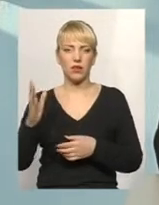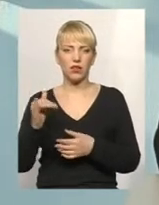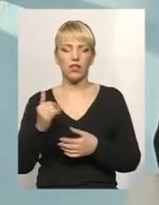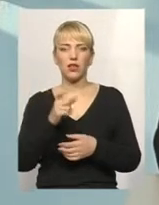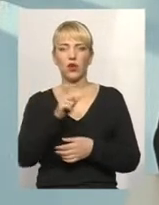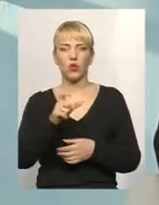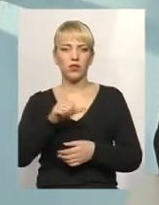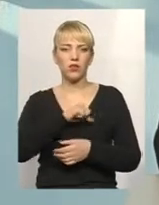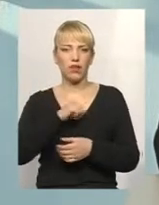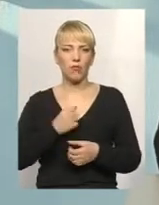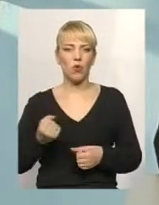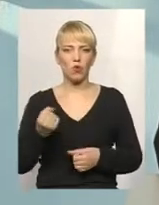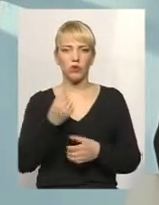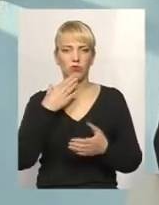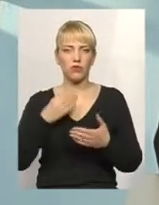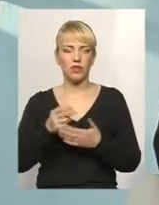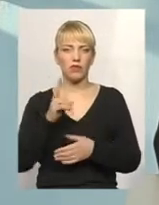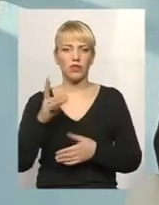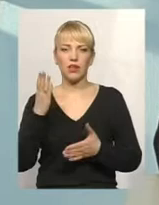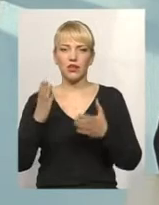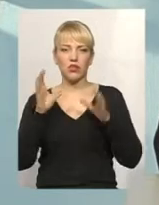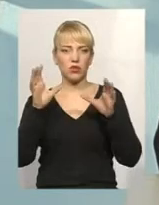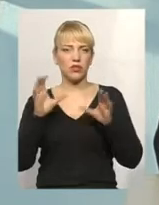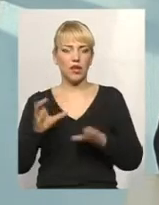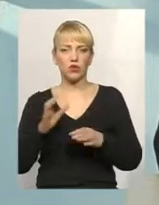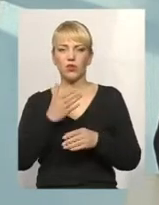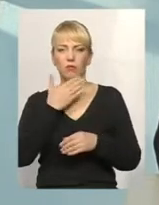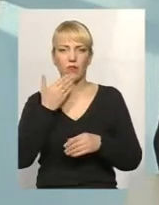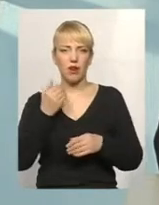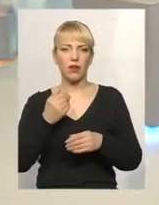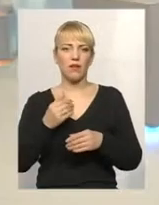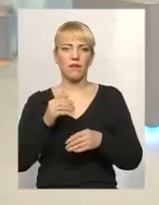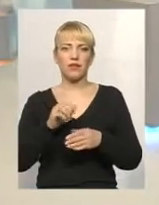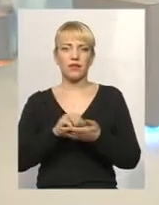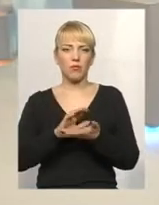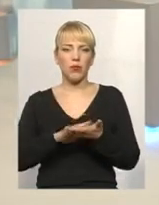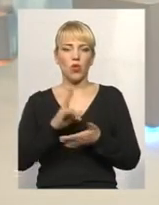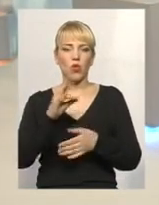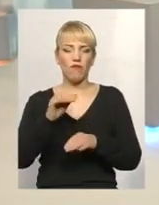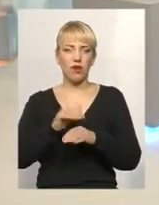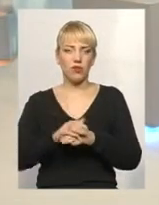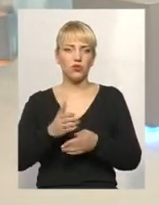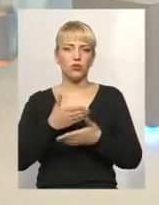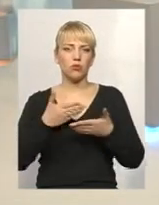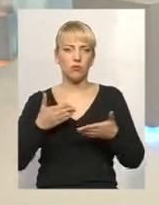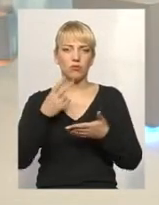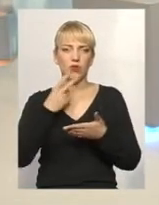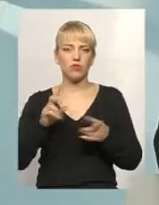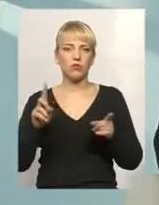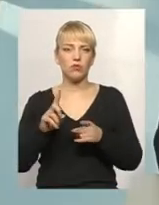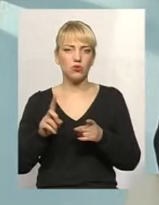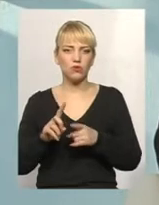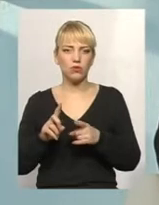законом ще не визначено, що ДЕК, ЖЕК, балансоутримувач, ну фактично ми йдемо до того, що ЖЕК